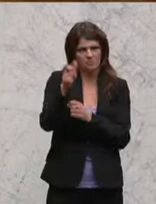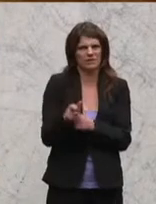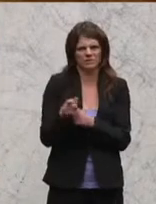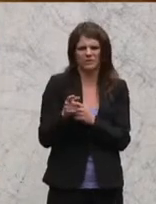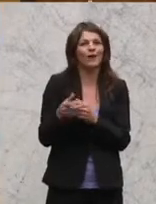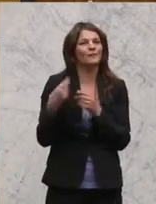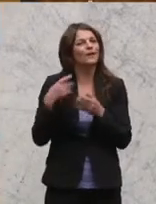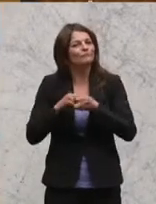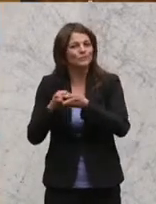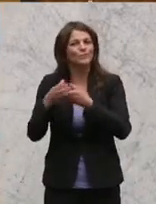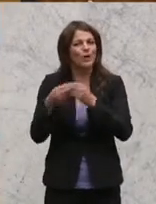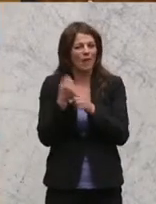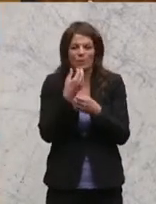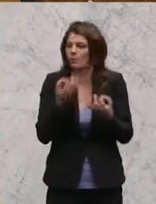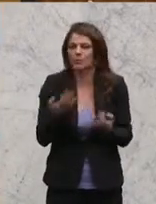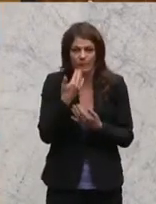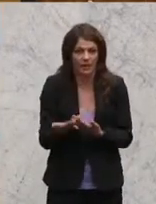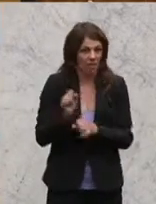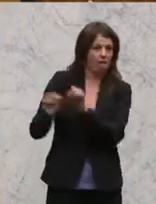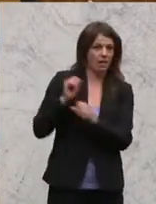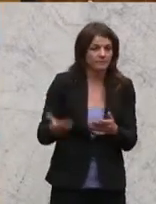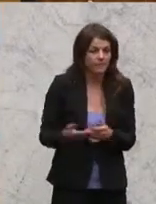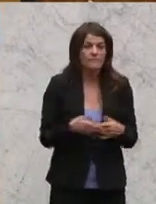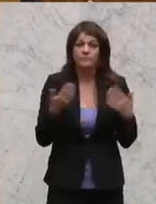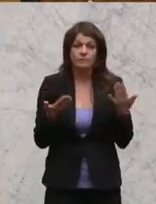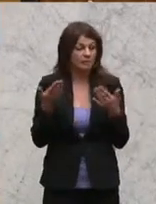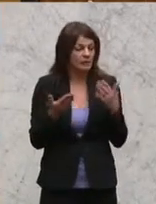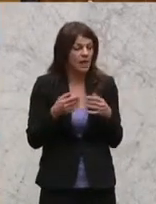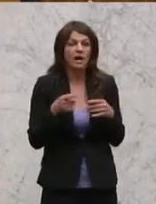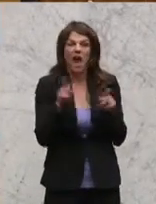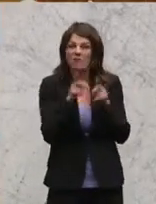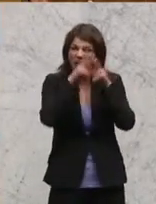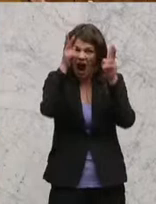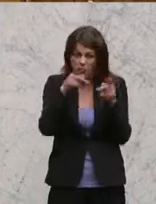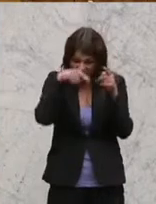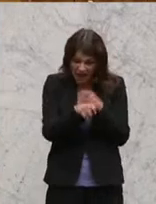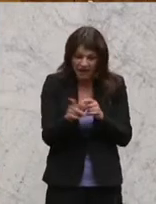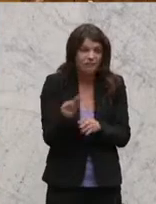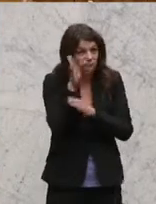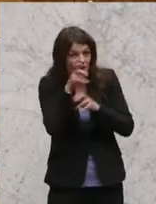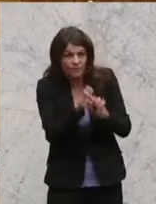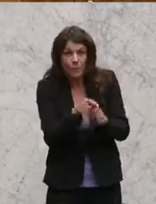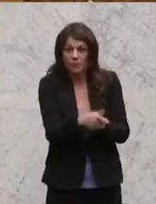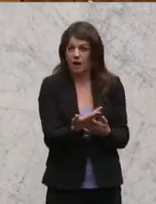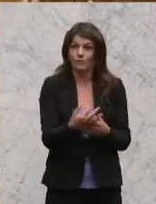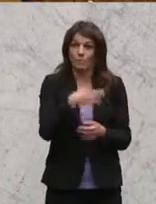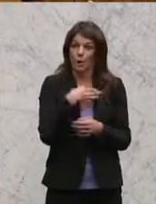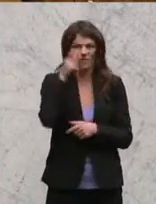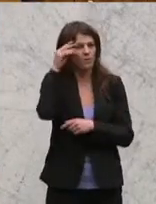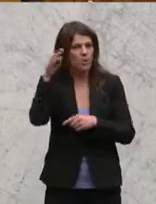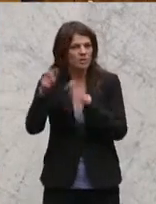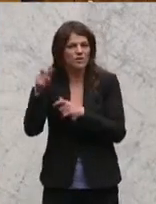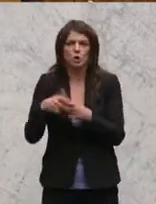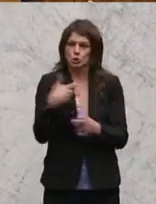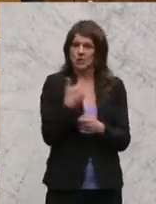kooperiert hat. Und wir wissen, die auch in Umständen sozusagen in diesem Hauseingang gelebt hat, der natürlich für die betroffenen Polizisten und